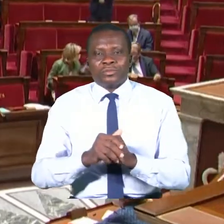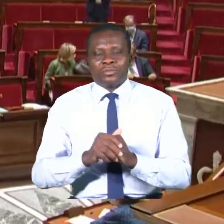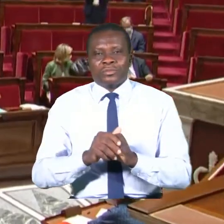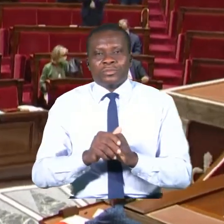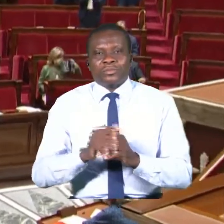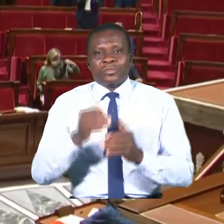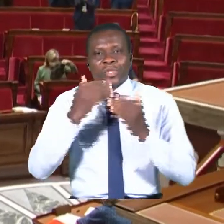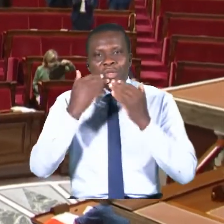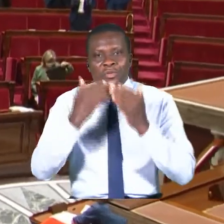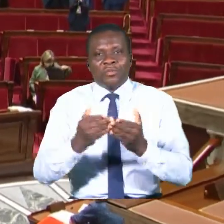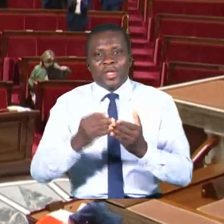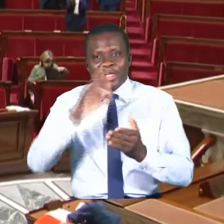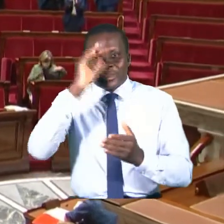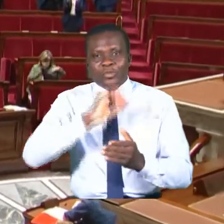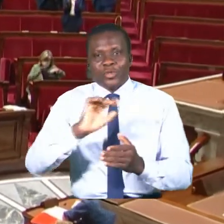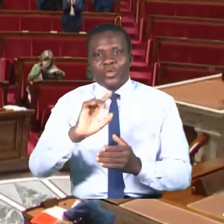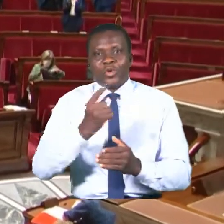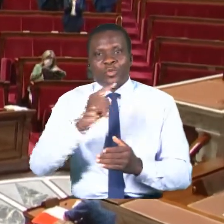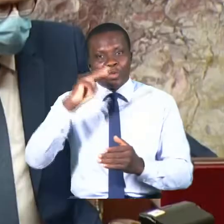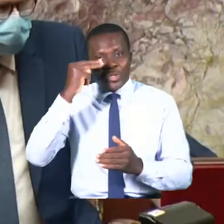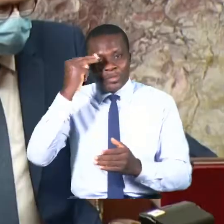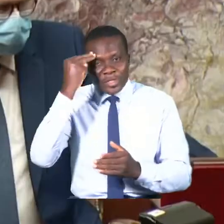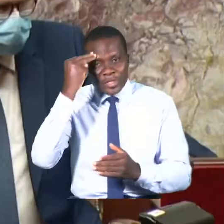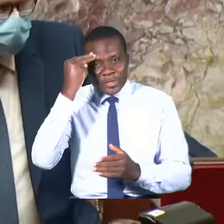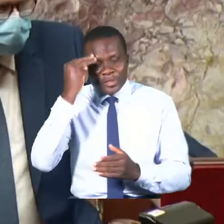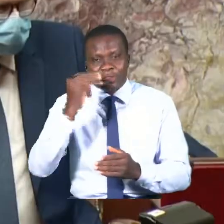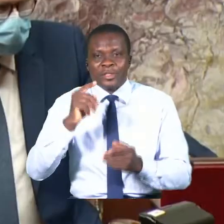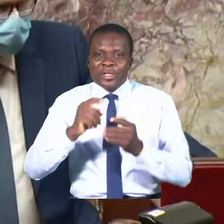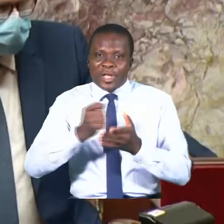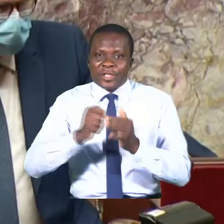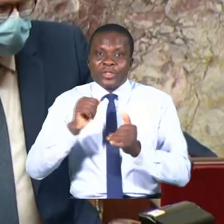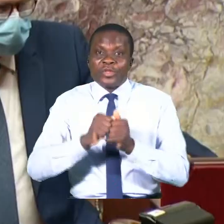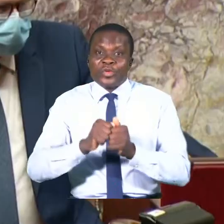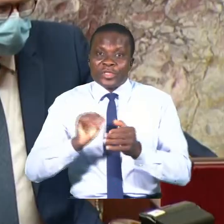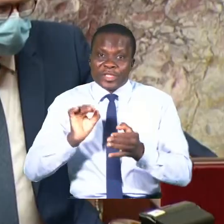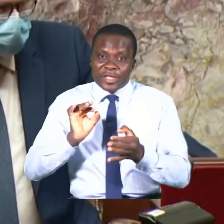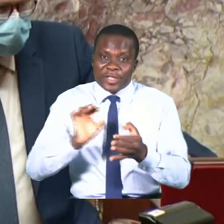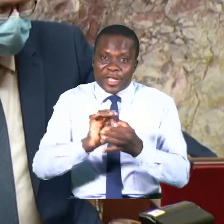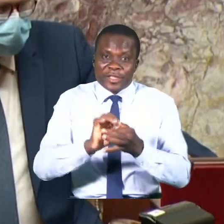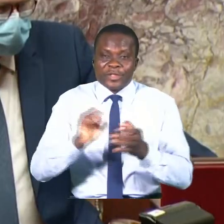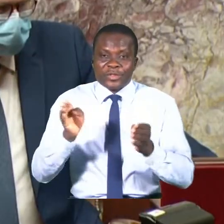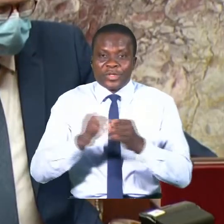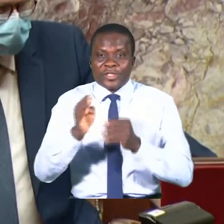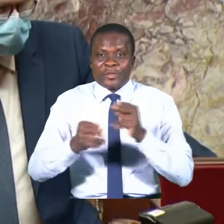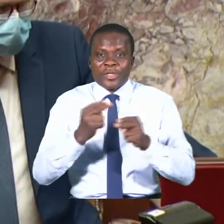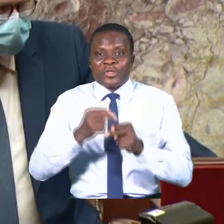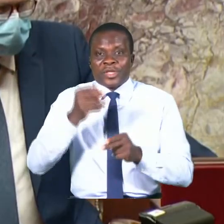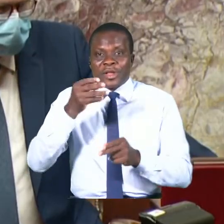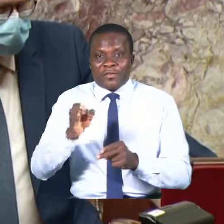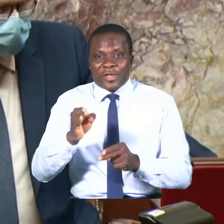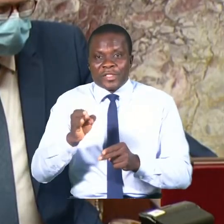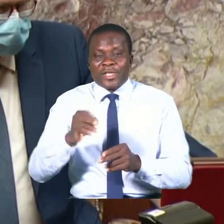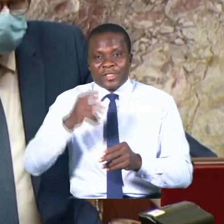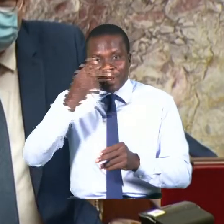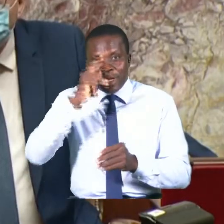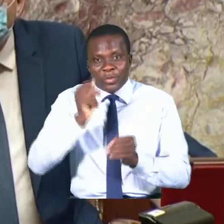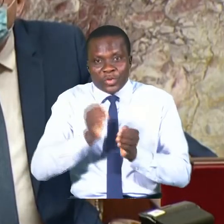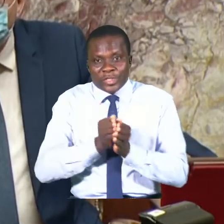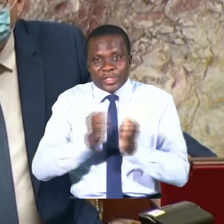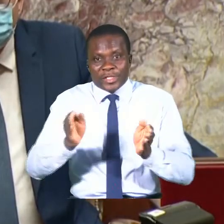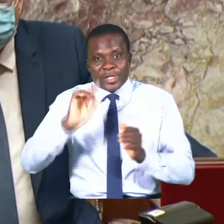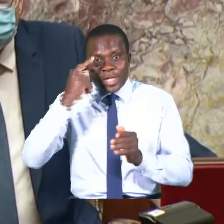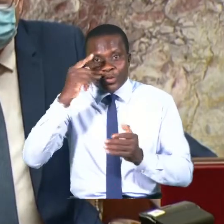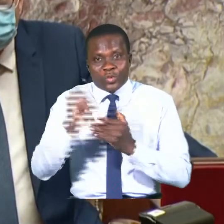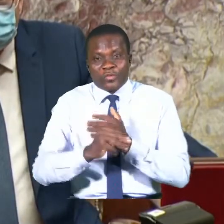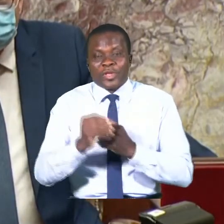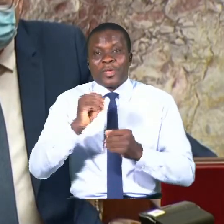Merci, monsieur le premier ministre. A noter que cette adhésion de l'Assemblée nationale française à la politique générale du gouvernement